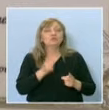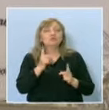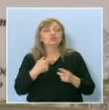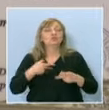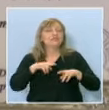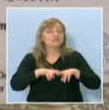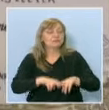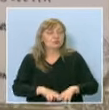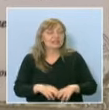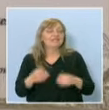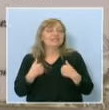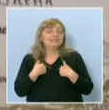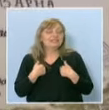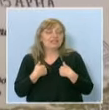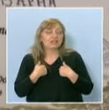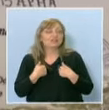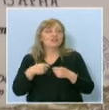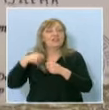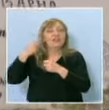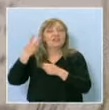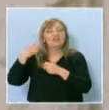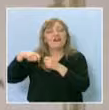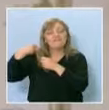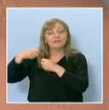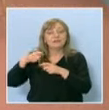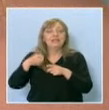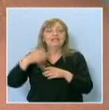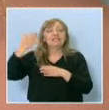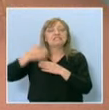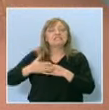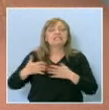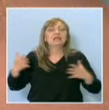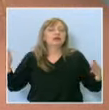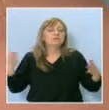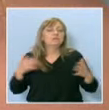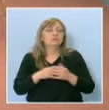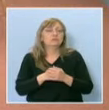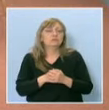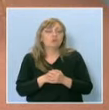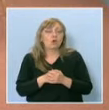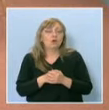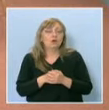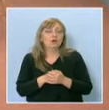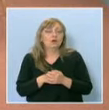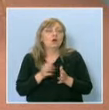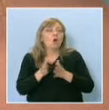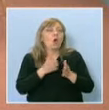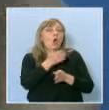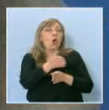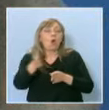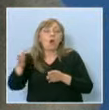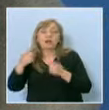тези две наши разработки. Те стигнаха до изключително много хора